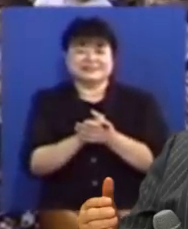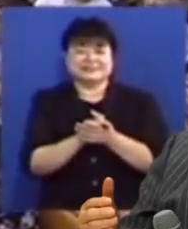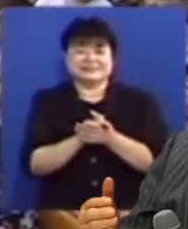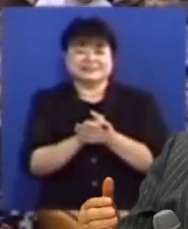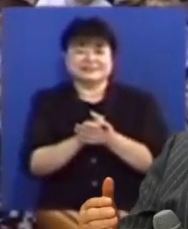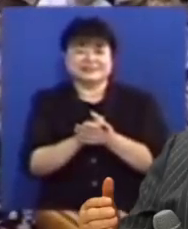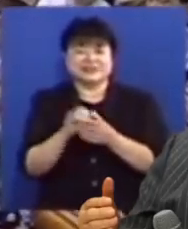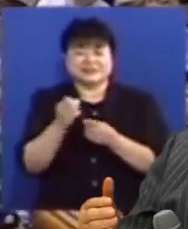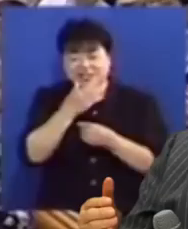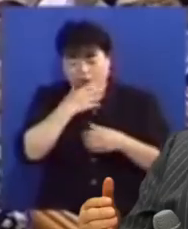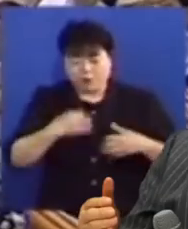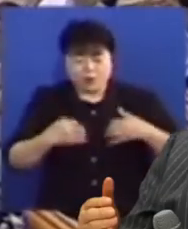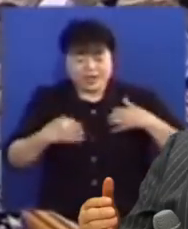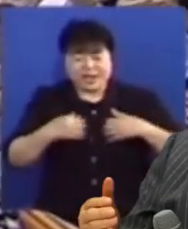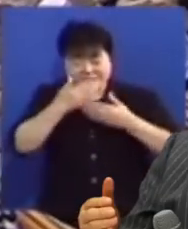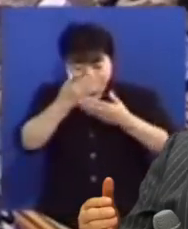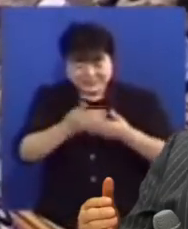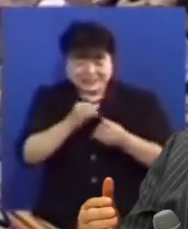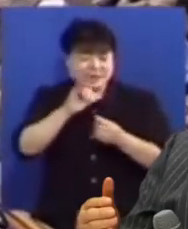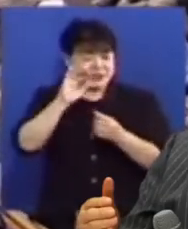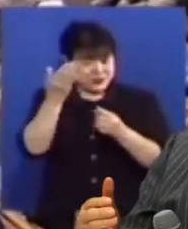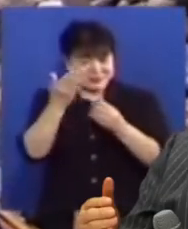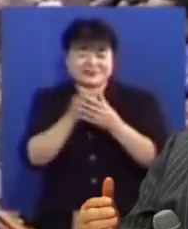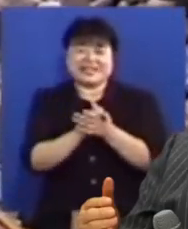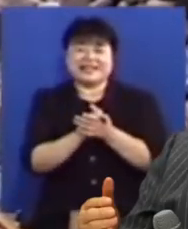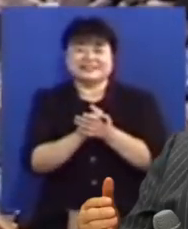영생 복락을 받은 사람이 되었습니다